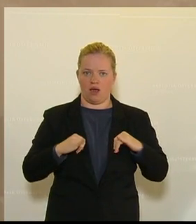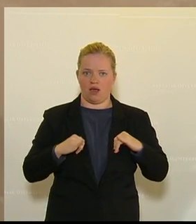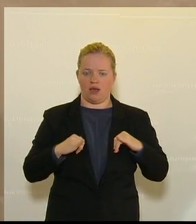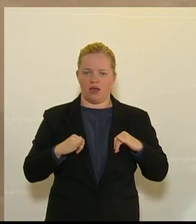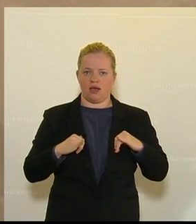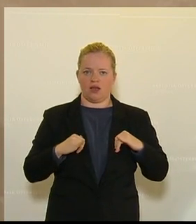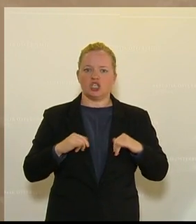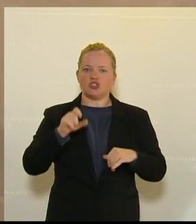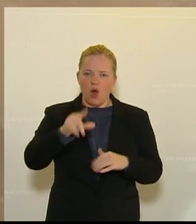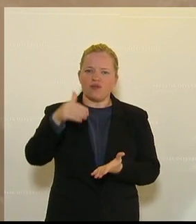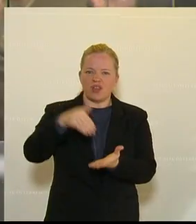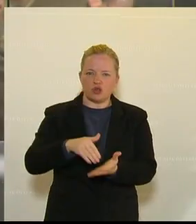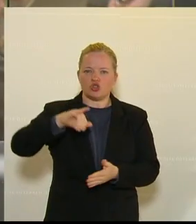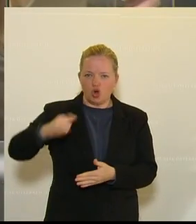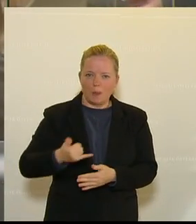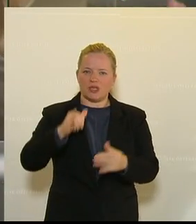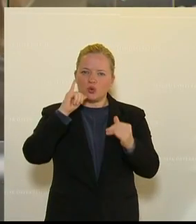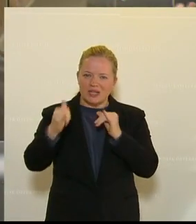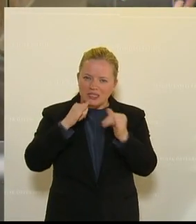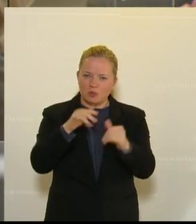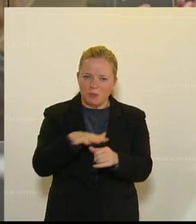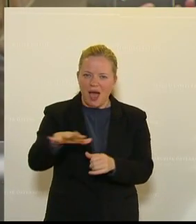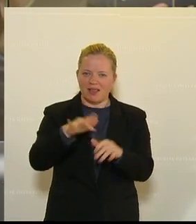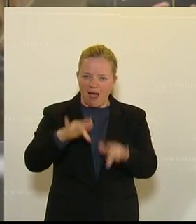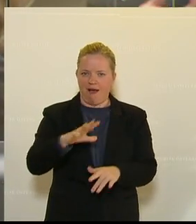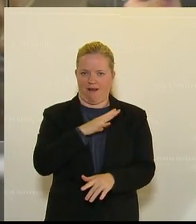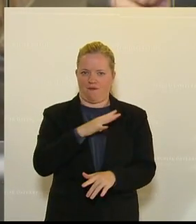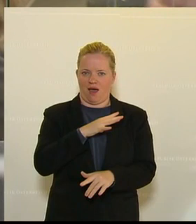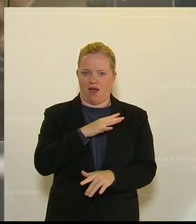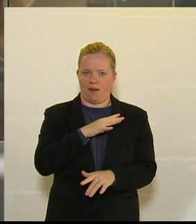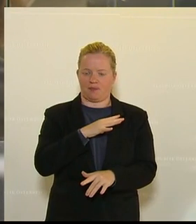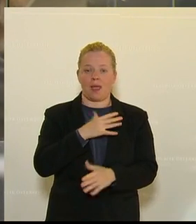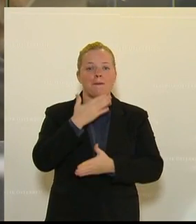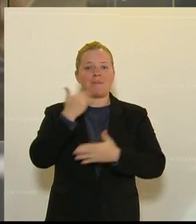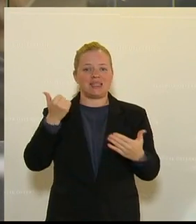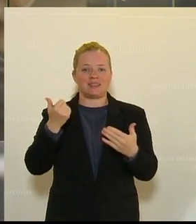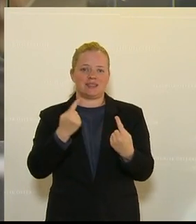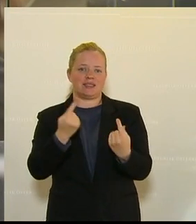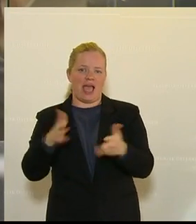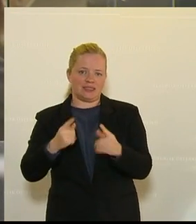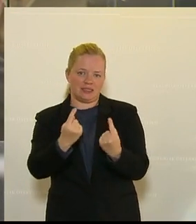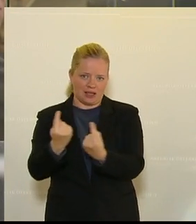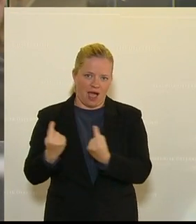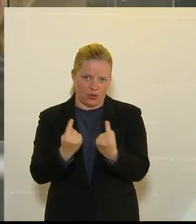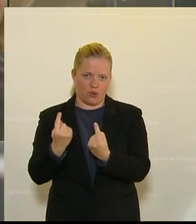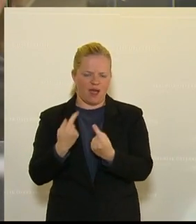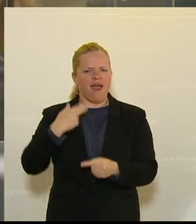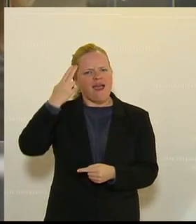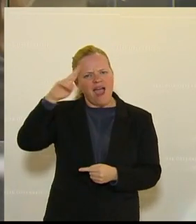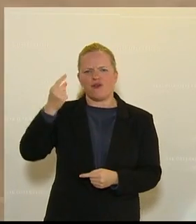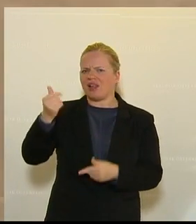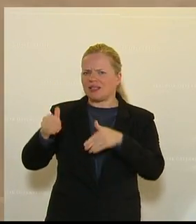.000 Jobs im Tourismus gefährdet sind. Es gibt dann eben Best-Case-Szenarien. Herr Finanzminister, ich frage Sie,